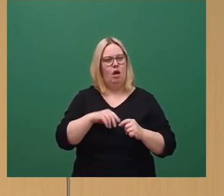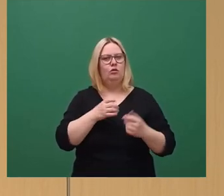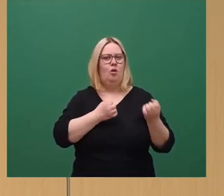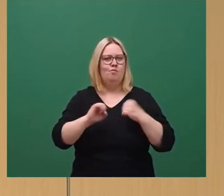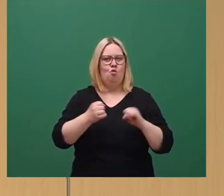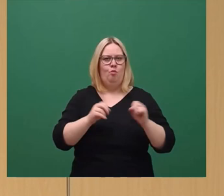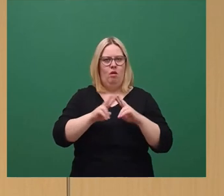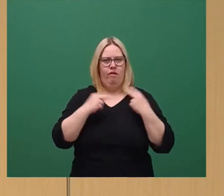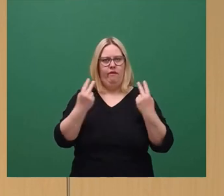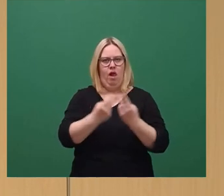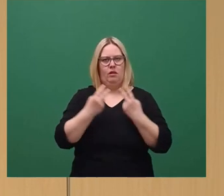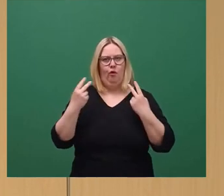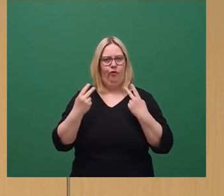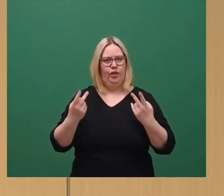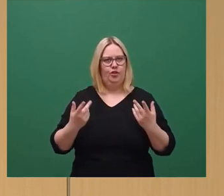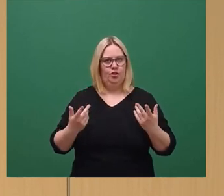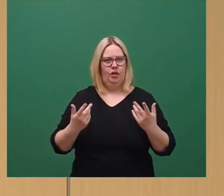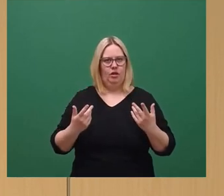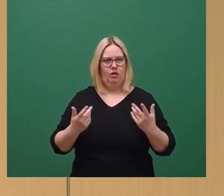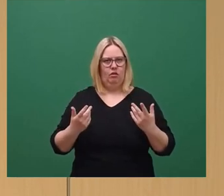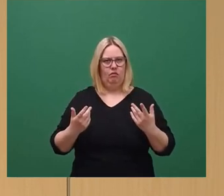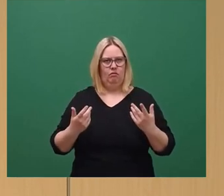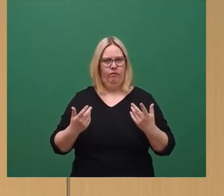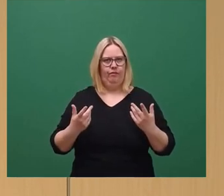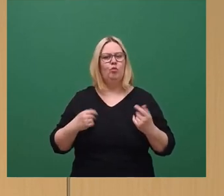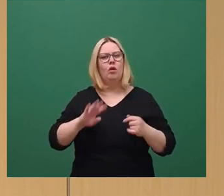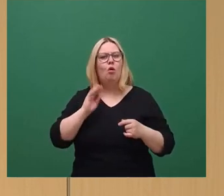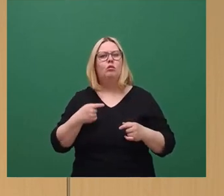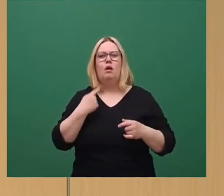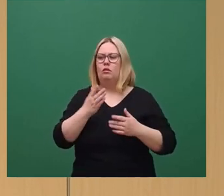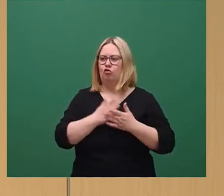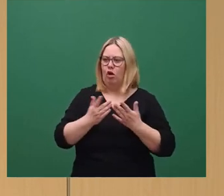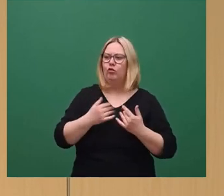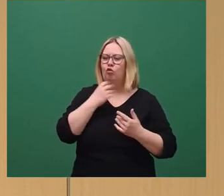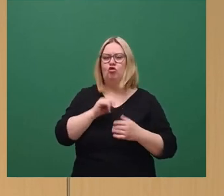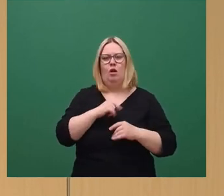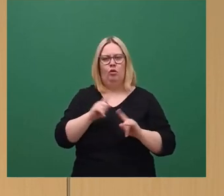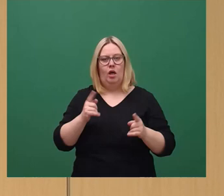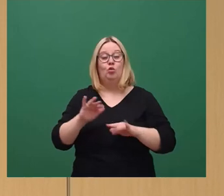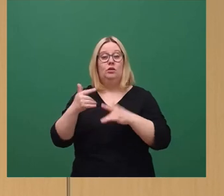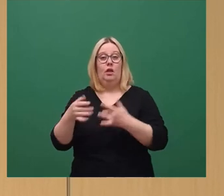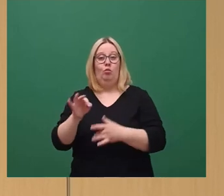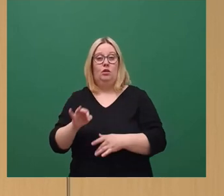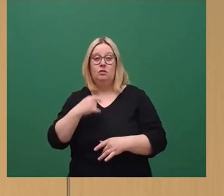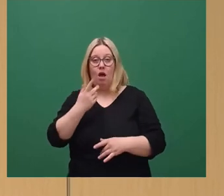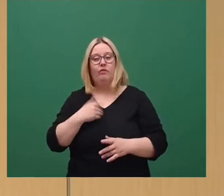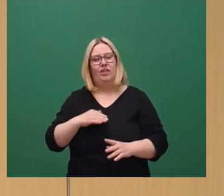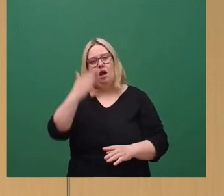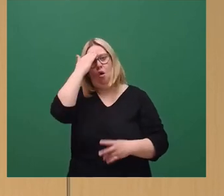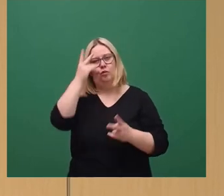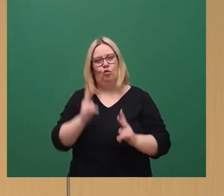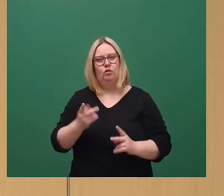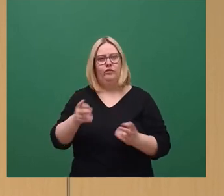ausschlaggebenden Anteil an der Entscheidung gemacht hat und 10 Prozent gaben das sogar als Hauptgrund an.